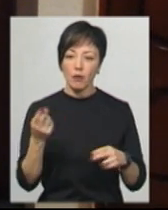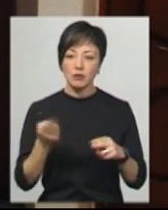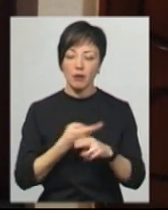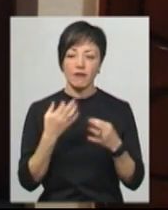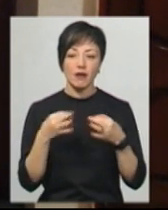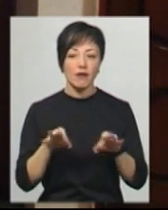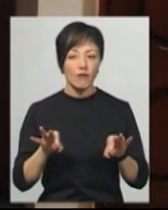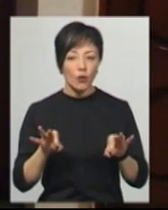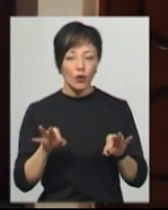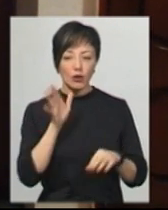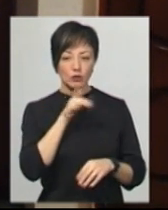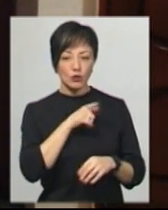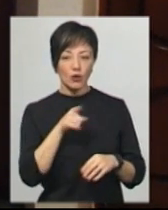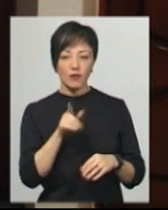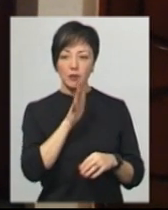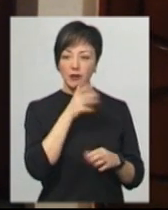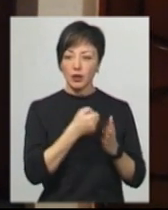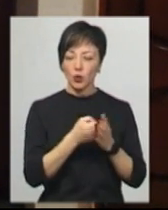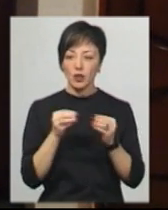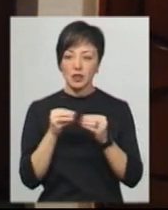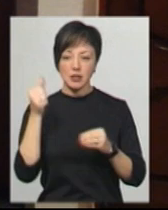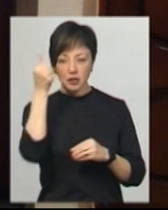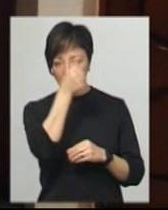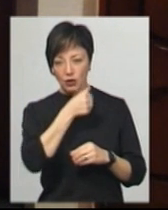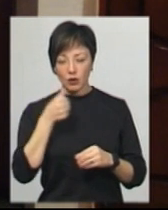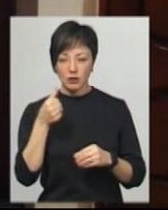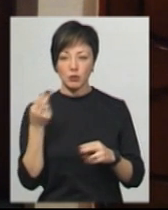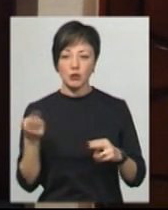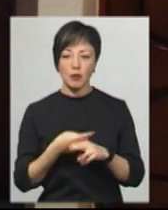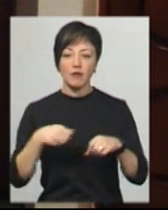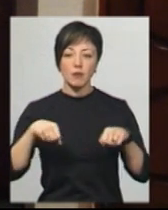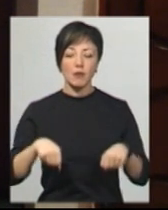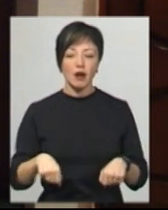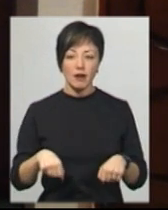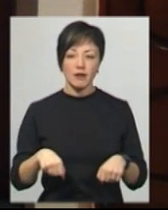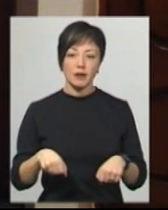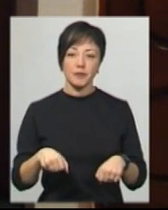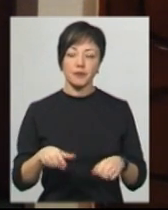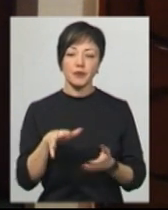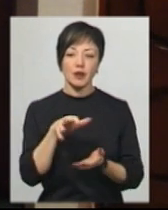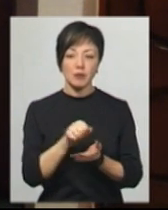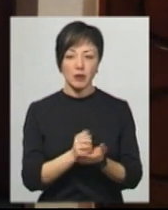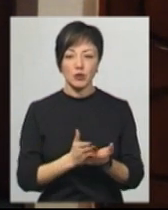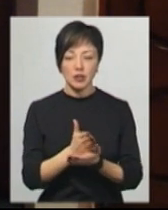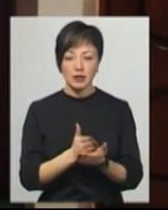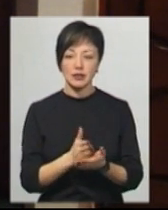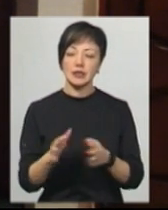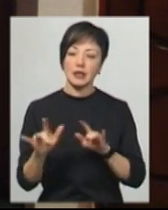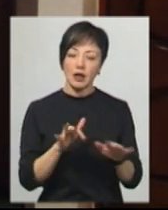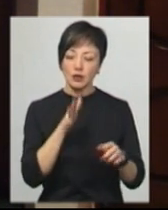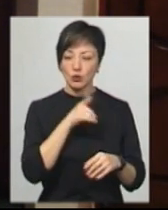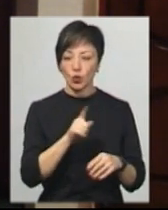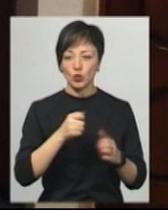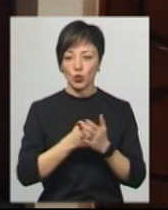строком від 5 до 10 років, з позбавленням права обіймати певні посади чи зніматися певною діяльністю на